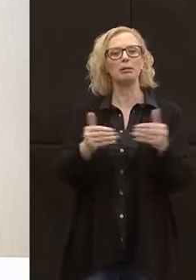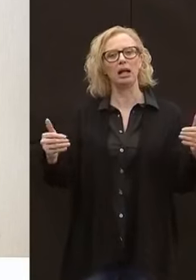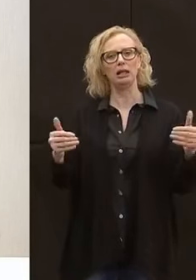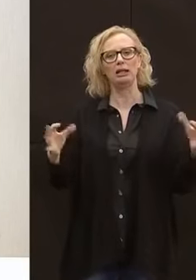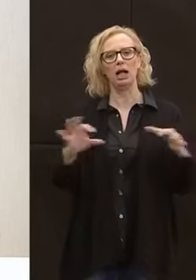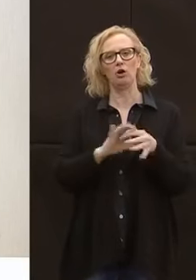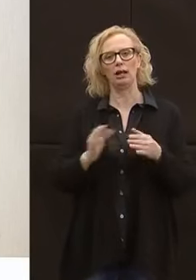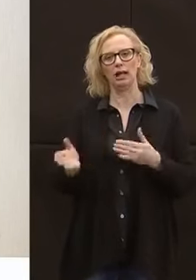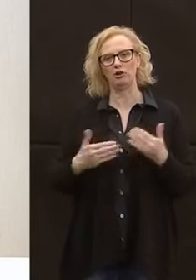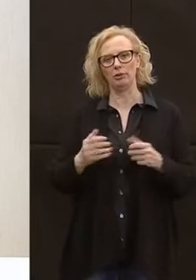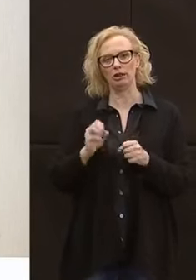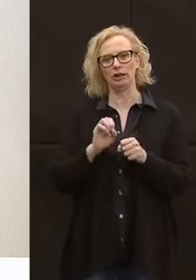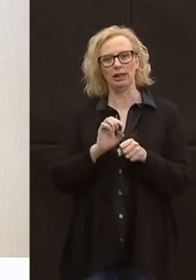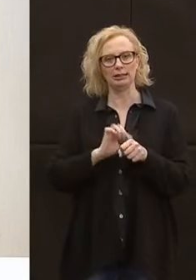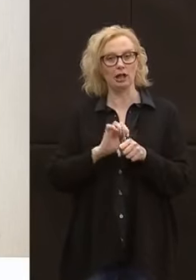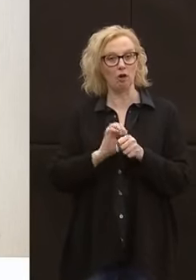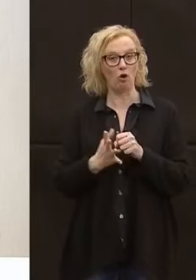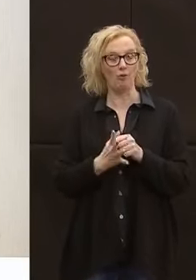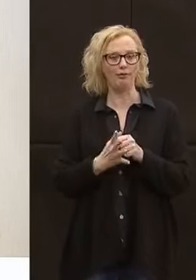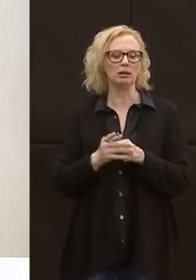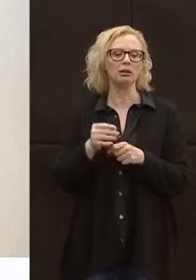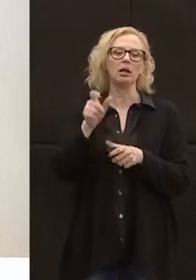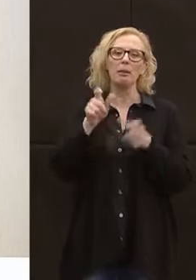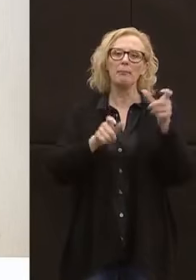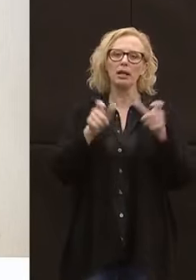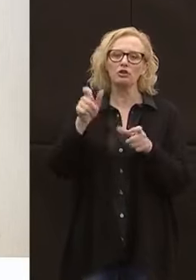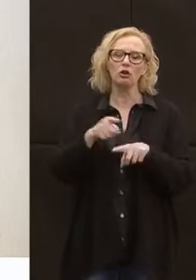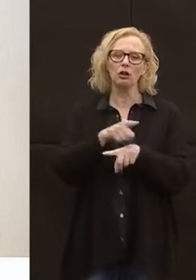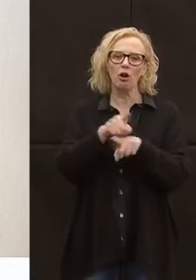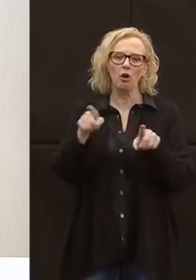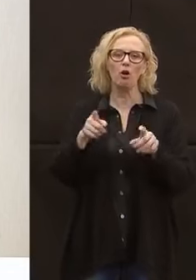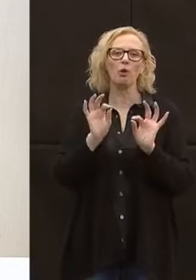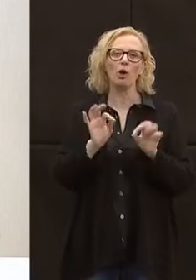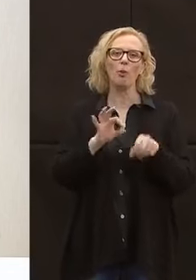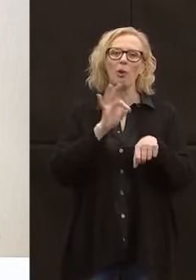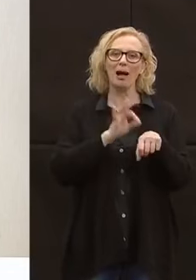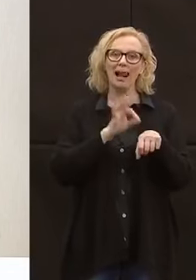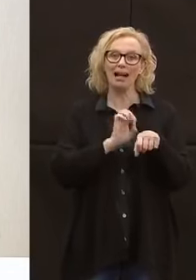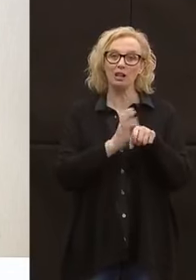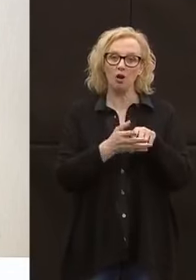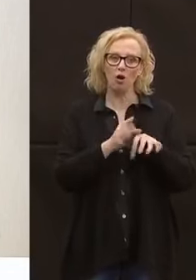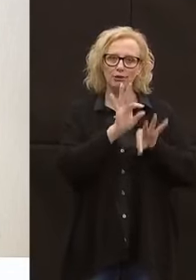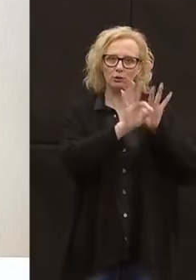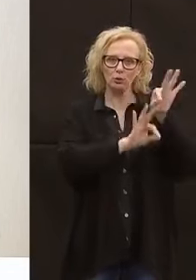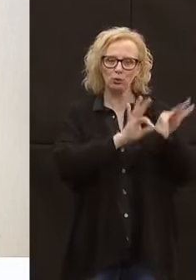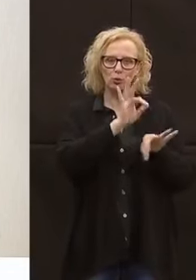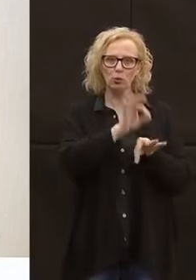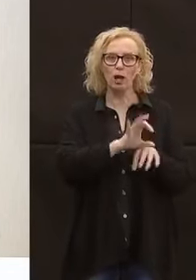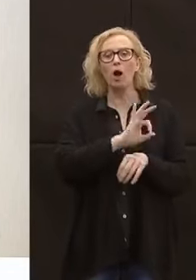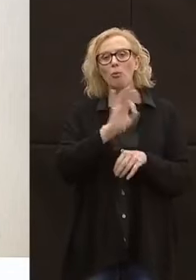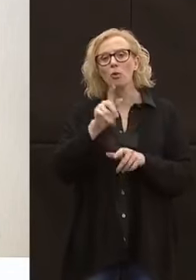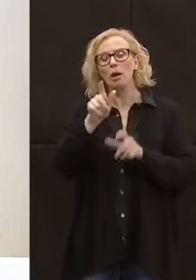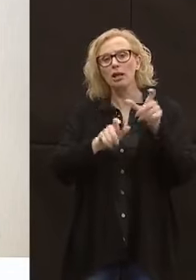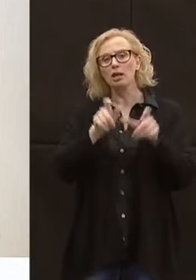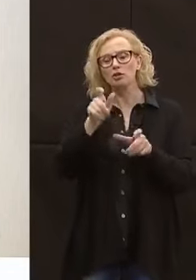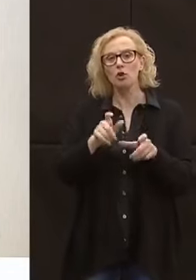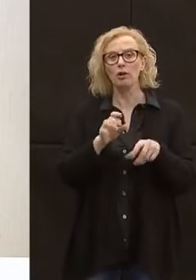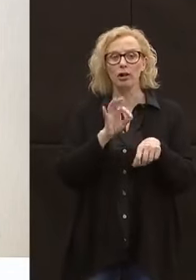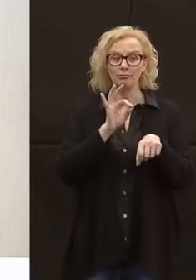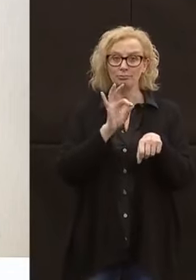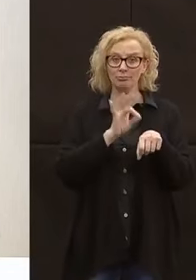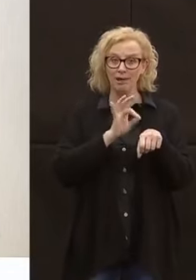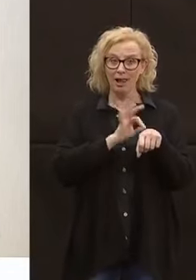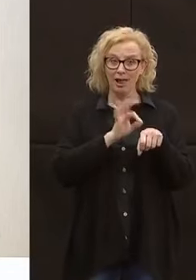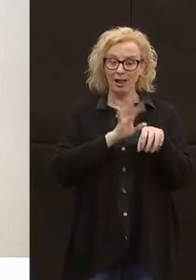'emergenza Covid, quindi personale impiegato nel gestire malati Covid oppure personale che ha gestito malati Covid